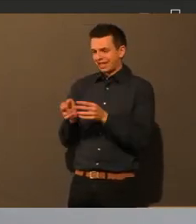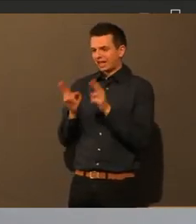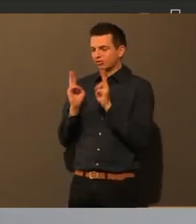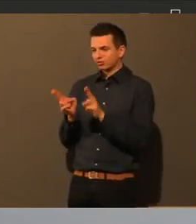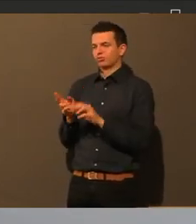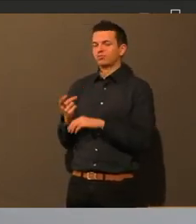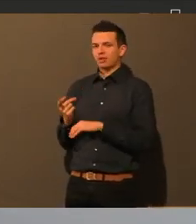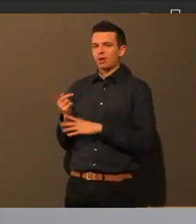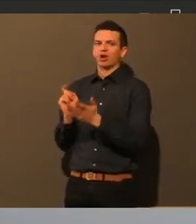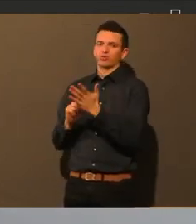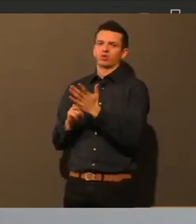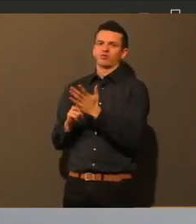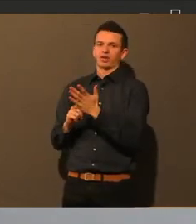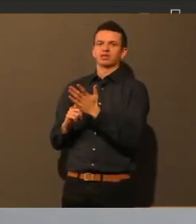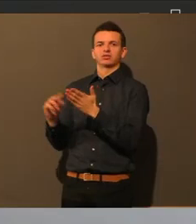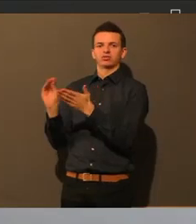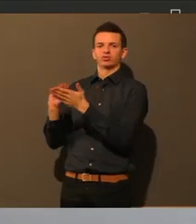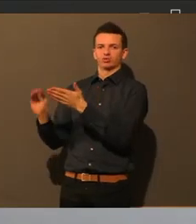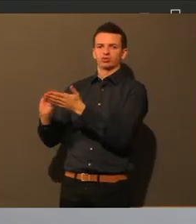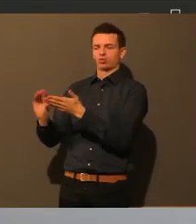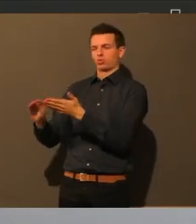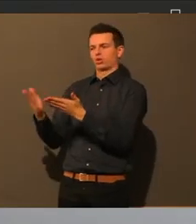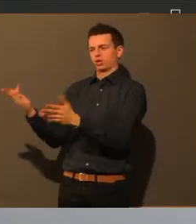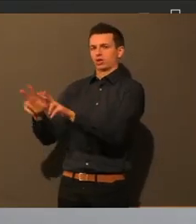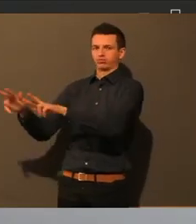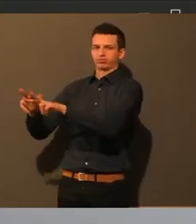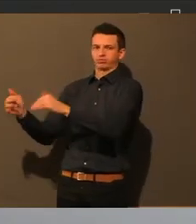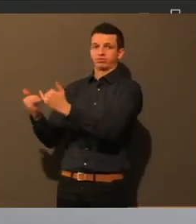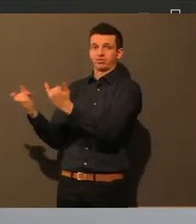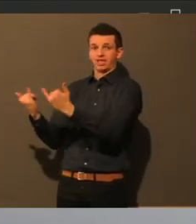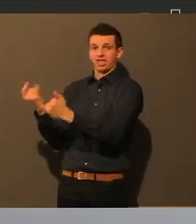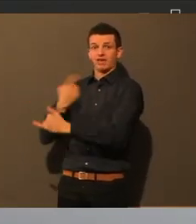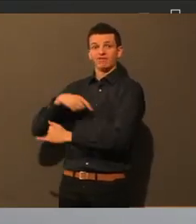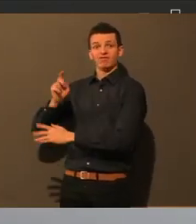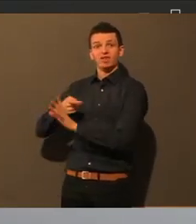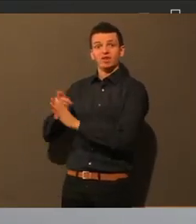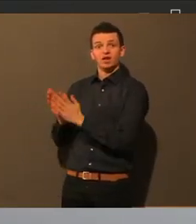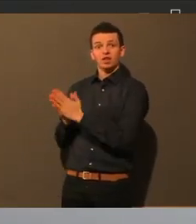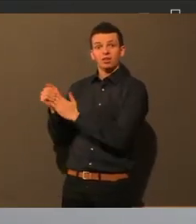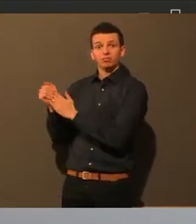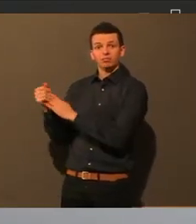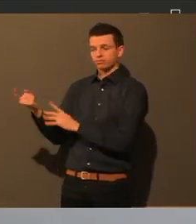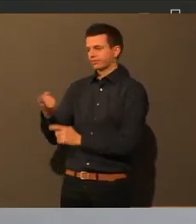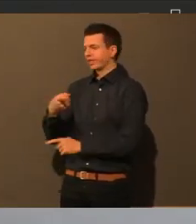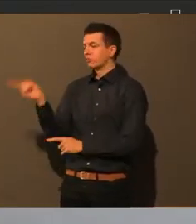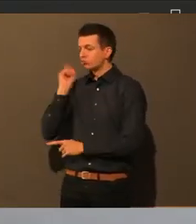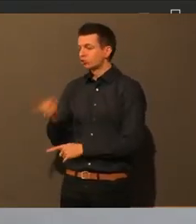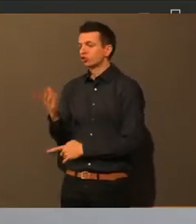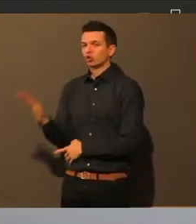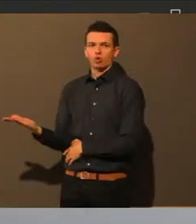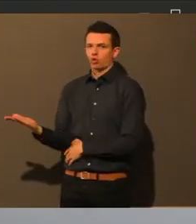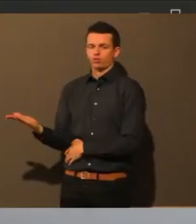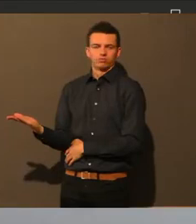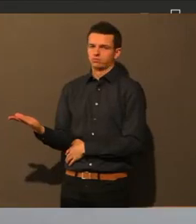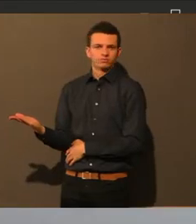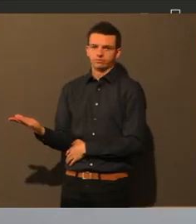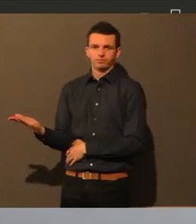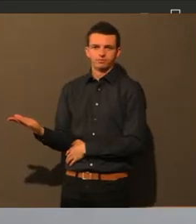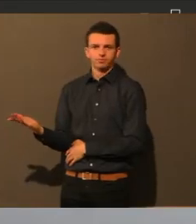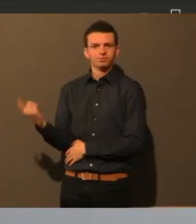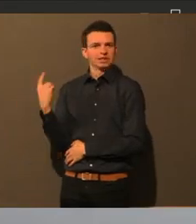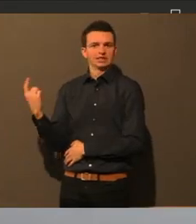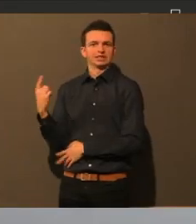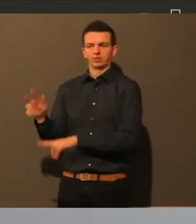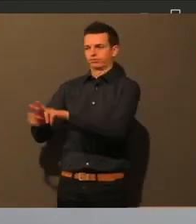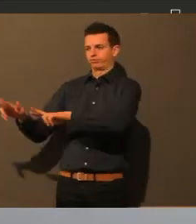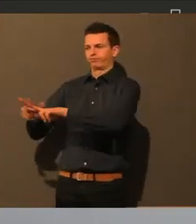vorgeben, wie der Unterricht stattzufinden hat, sondern das muss die Schulfamilie ja für sich entscheiden. Also das sind die Lehrkräfte, die Eltern, die Schülerinnen und Schüler,